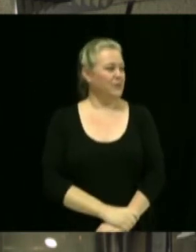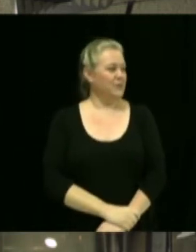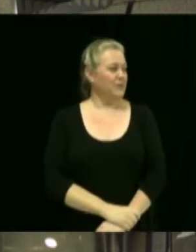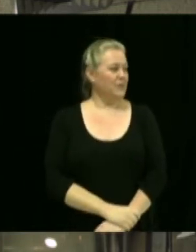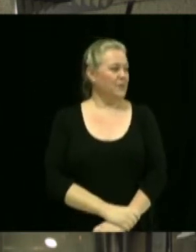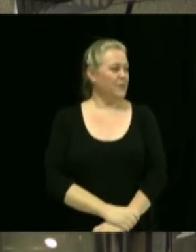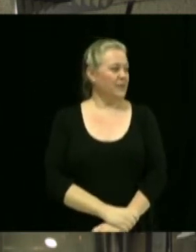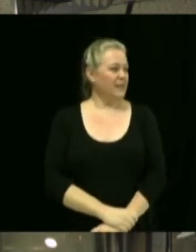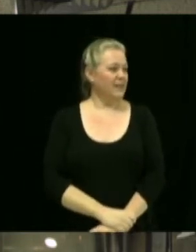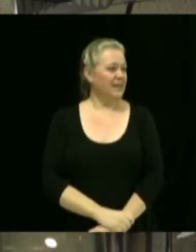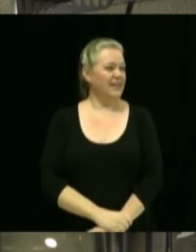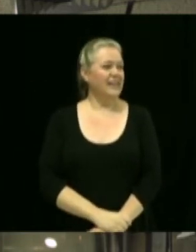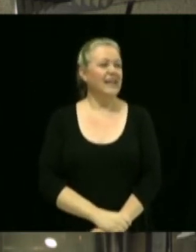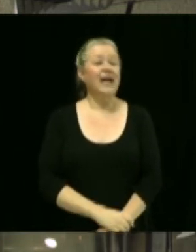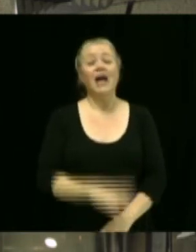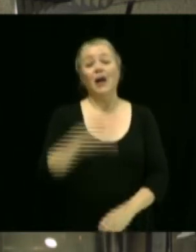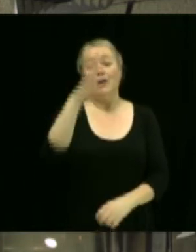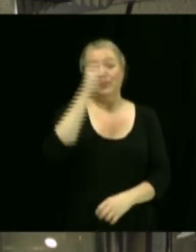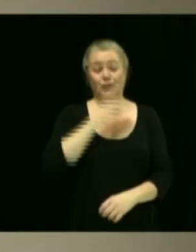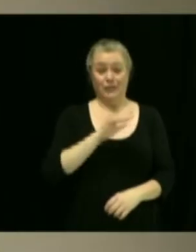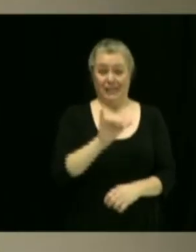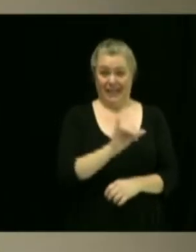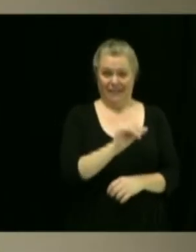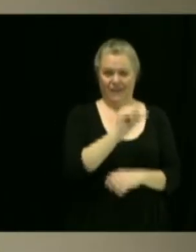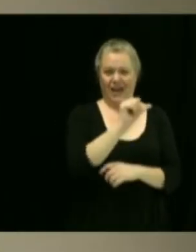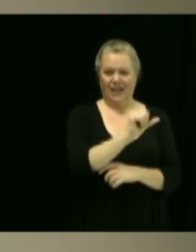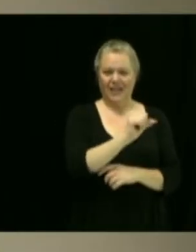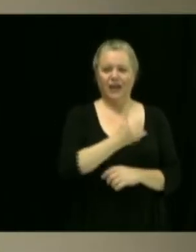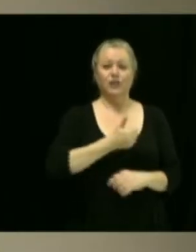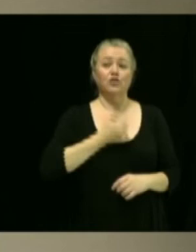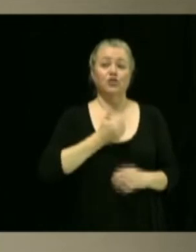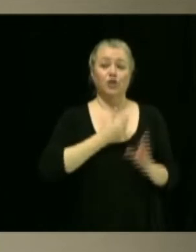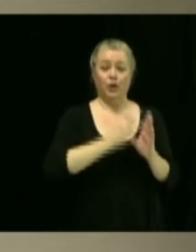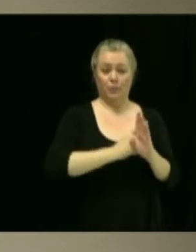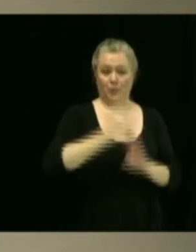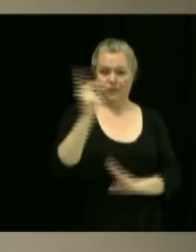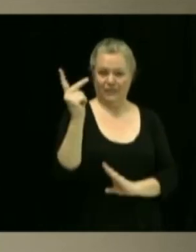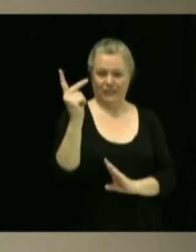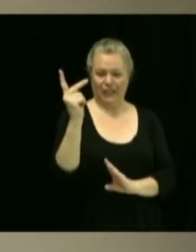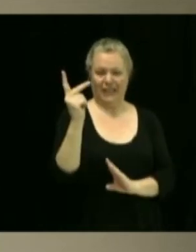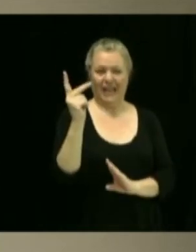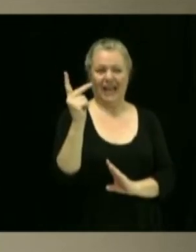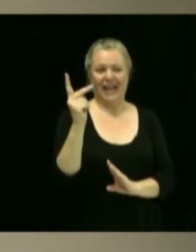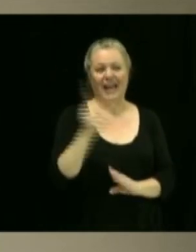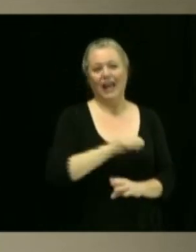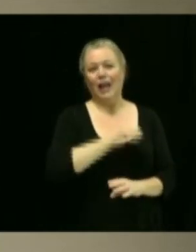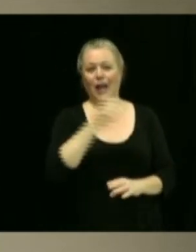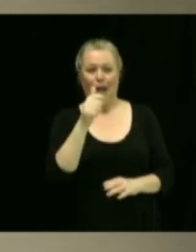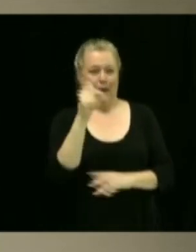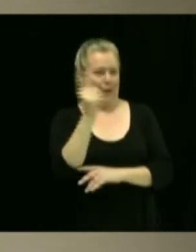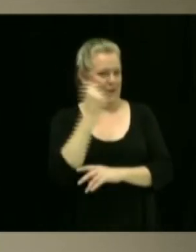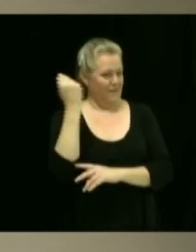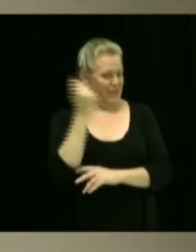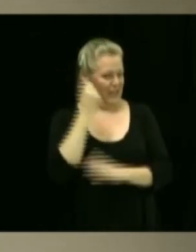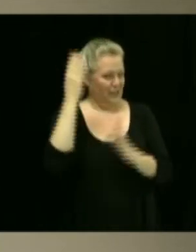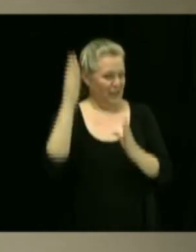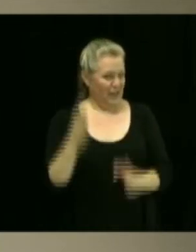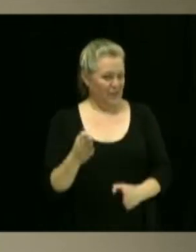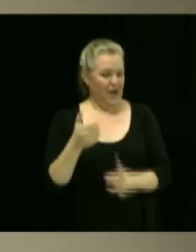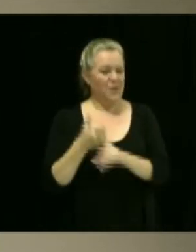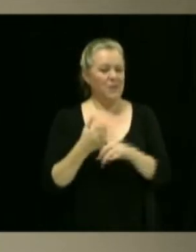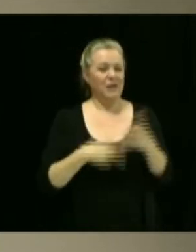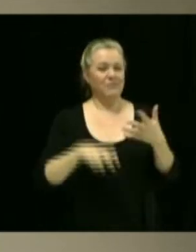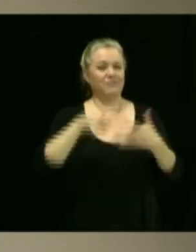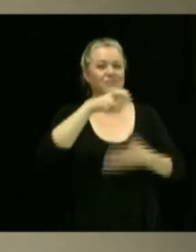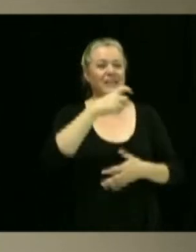Yves Arcand a la chance d'être accompagné par un jeune professionnel de notre organisation, un autre victoria-villois qui gravit les échelons. Il s